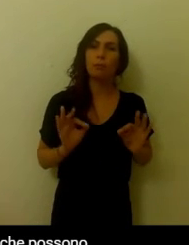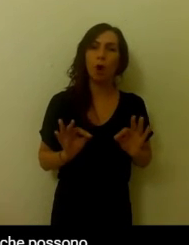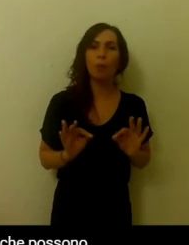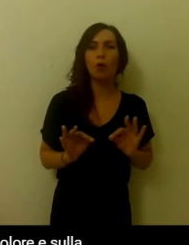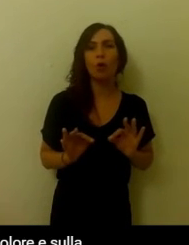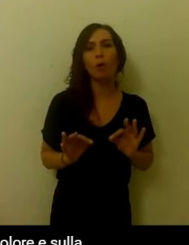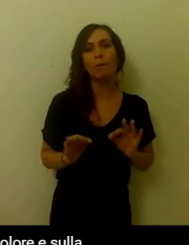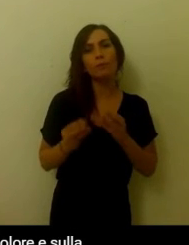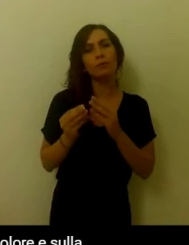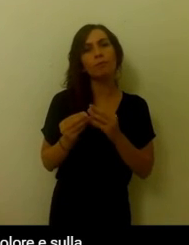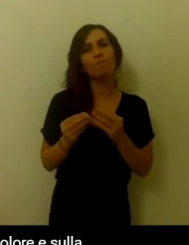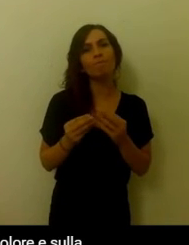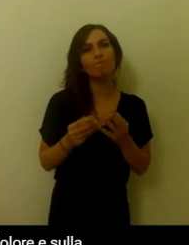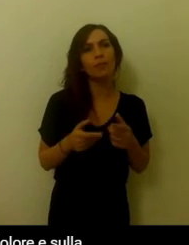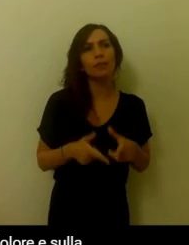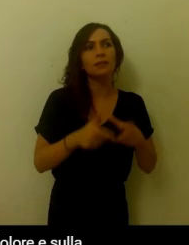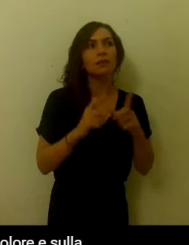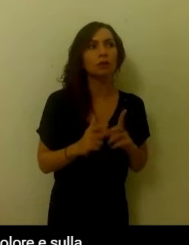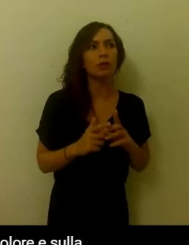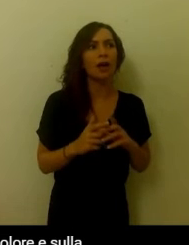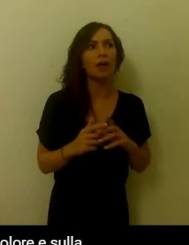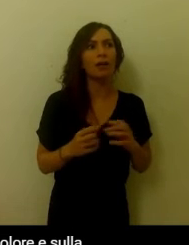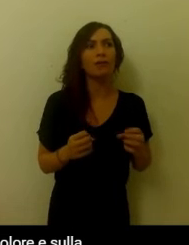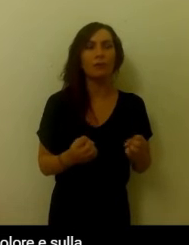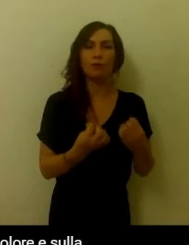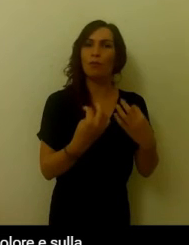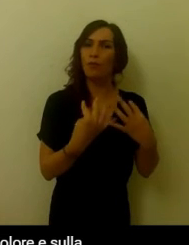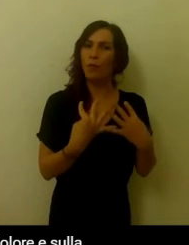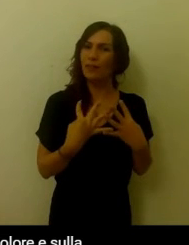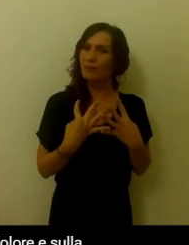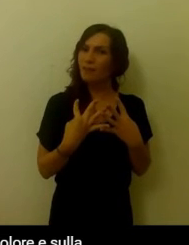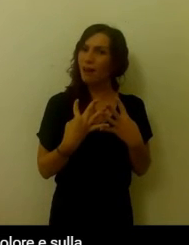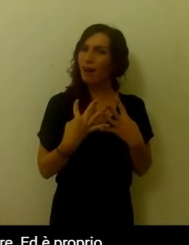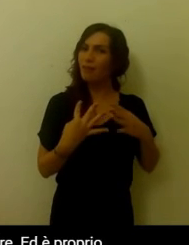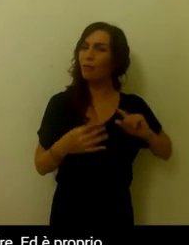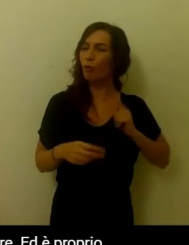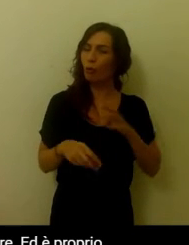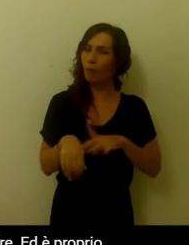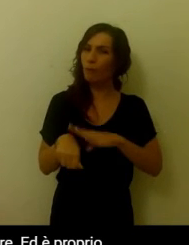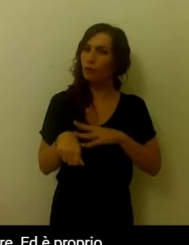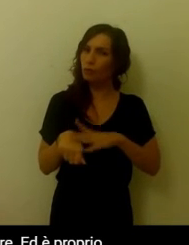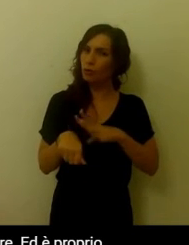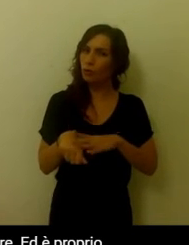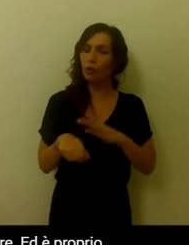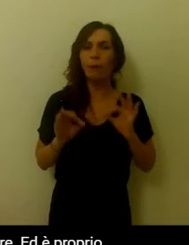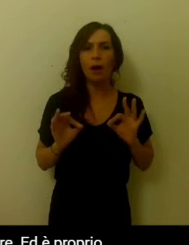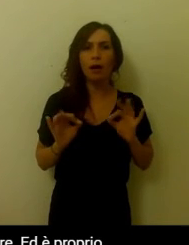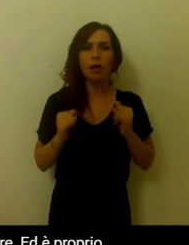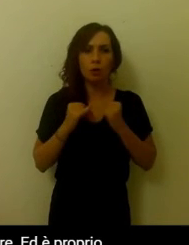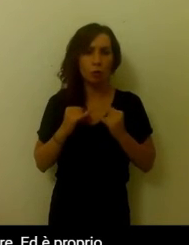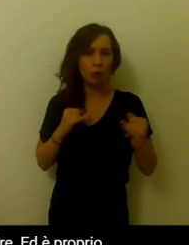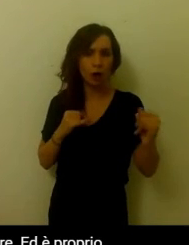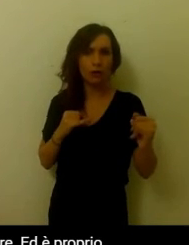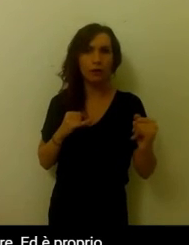possono influire sulla quantità e sulla percezione di dolore e sulla durata del dolore che una persona